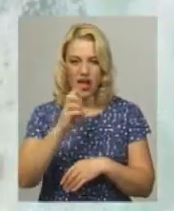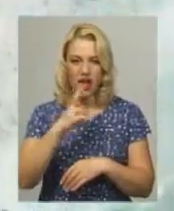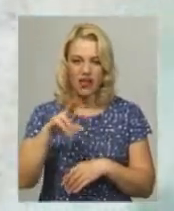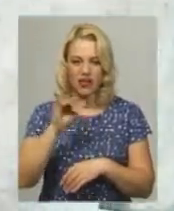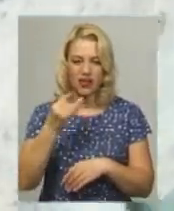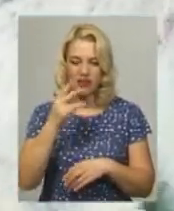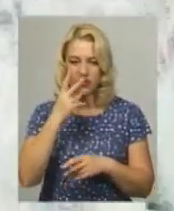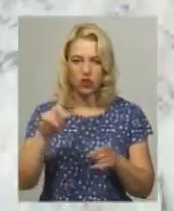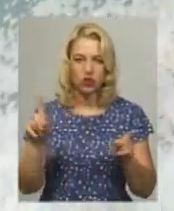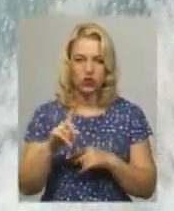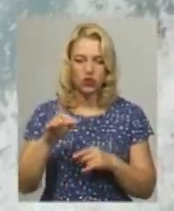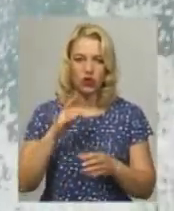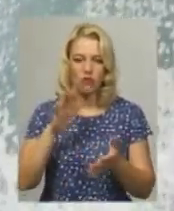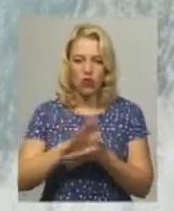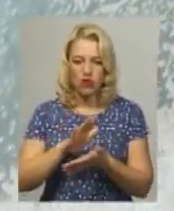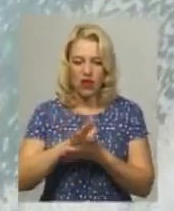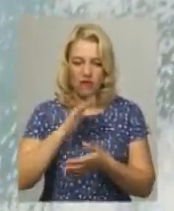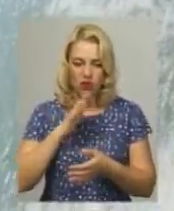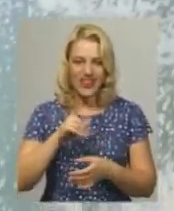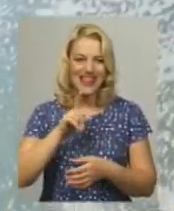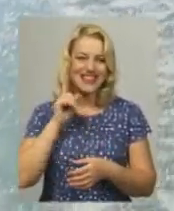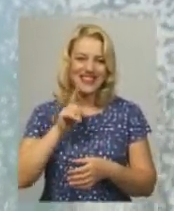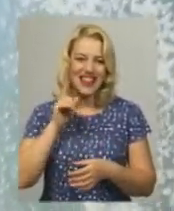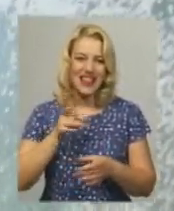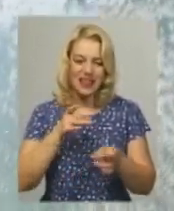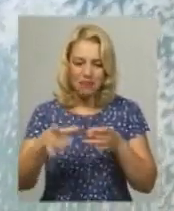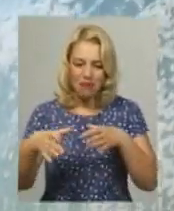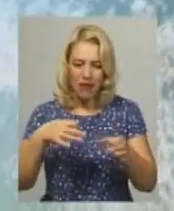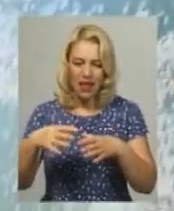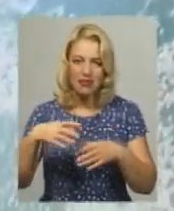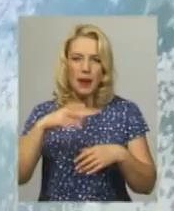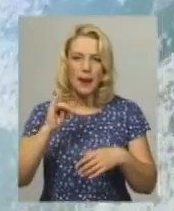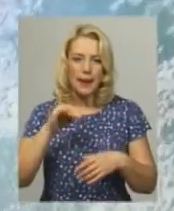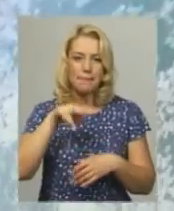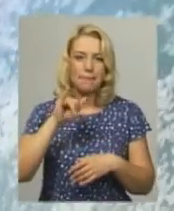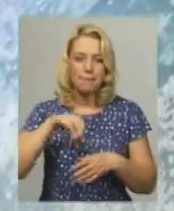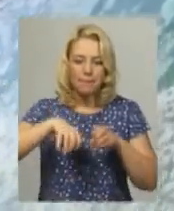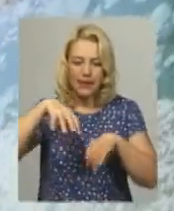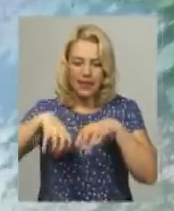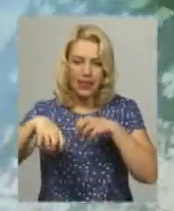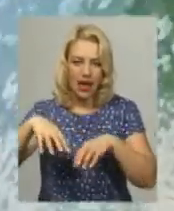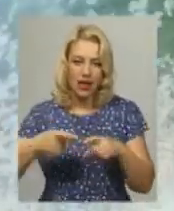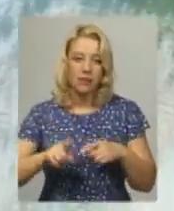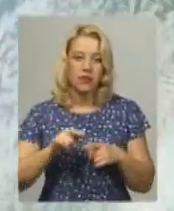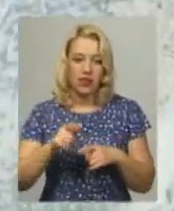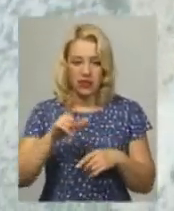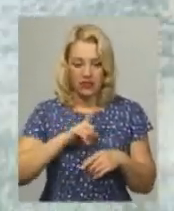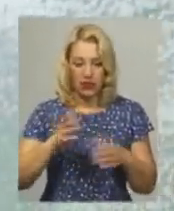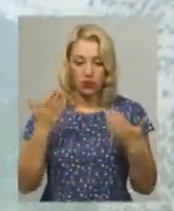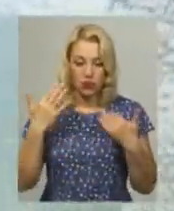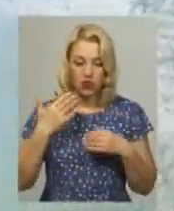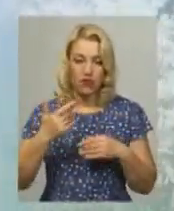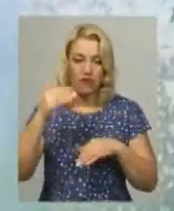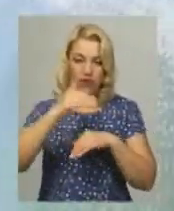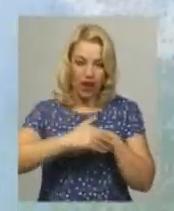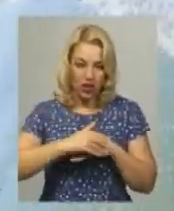що вода в річці брудна з зеленими плямами та піною. Чоловік каже, відео відзняте на телефон у неділю ввечері під час відпочинку на березі річки Південний Бух.